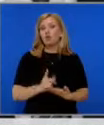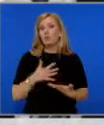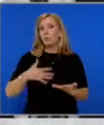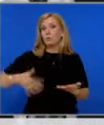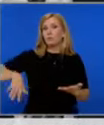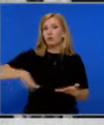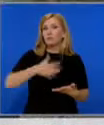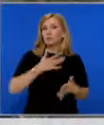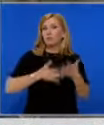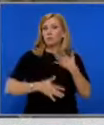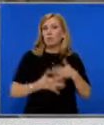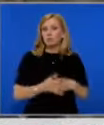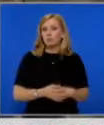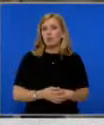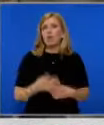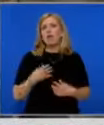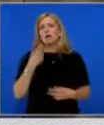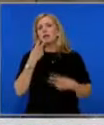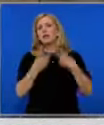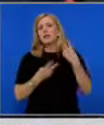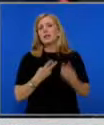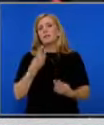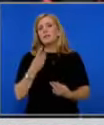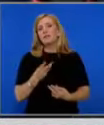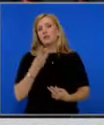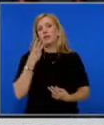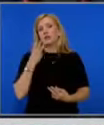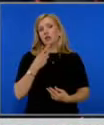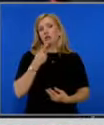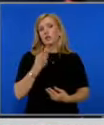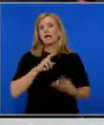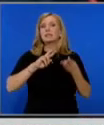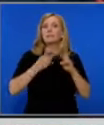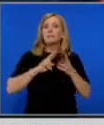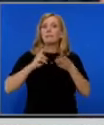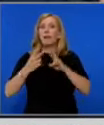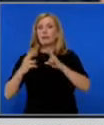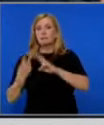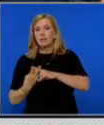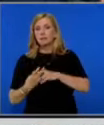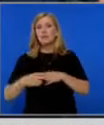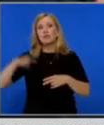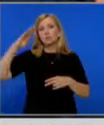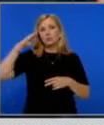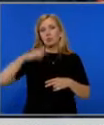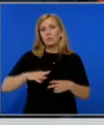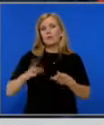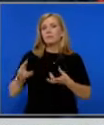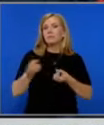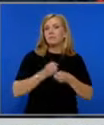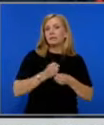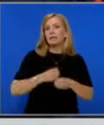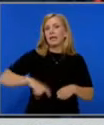обстановката е спокоен. Нагледахме се две-три години, как се сменят служби, как се назначават генерали, какво се прави